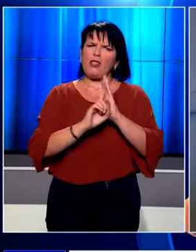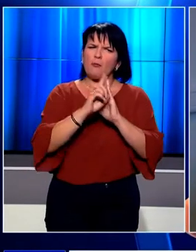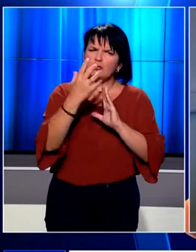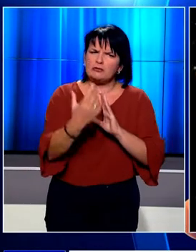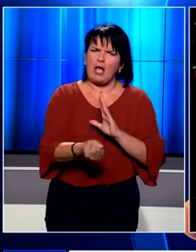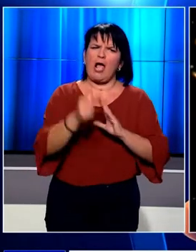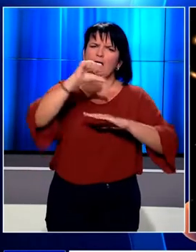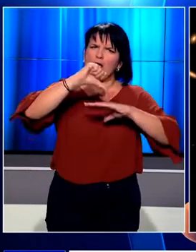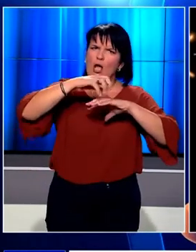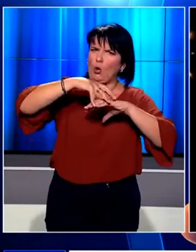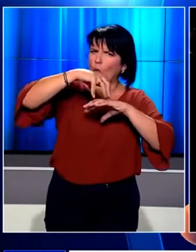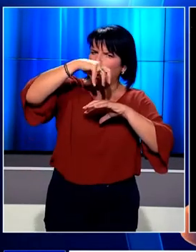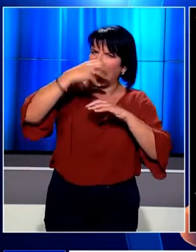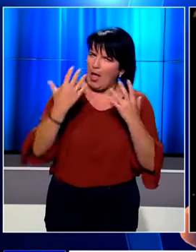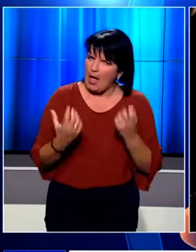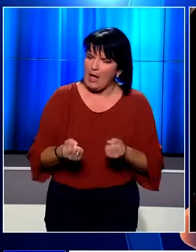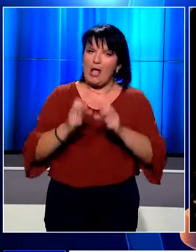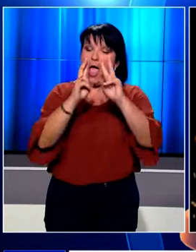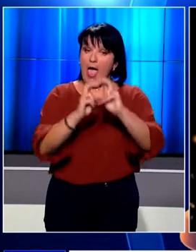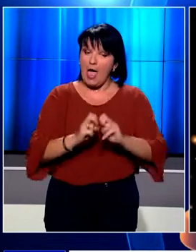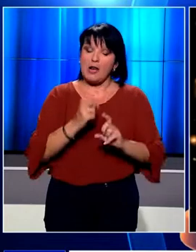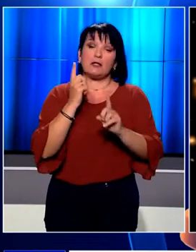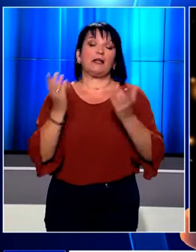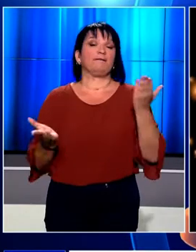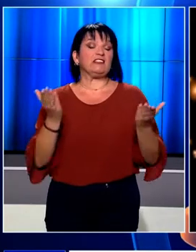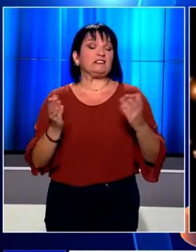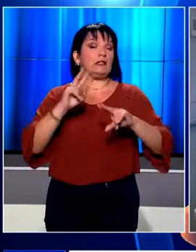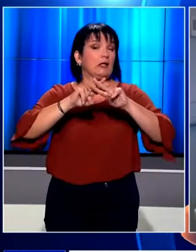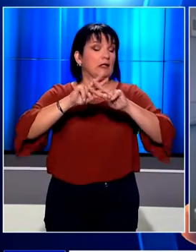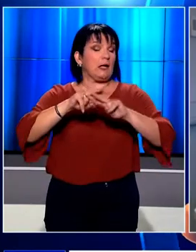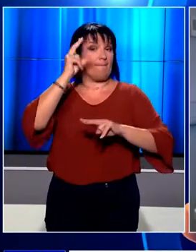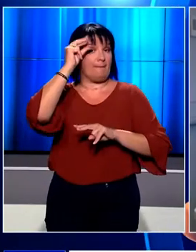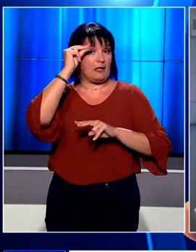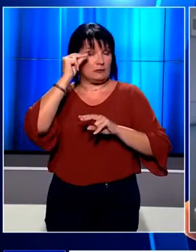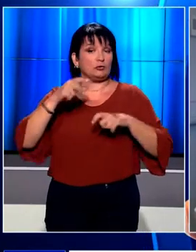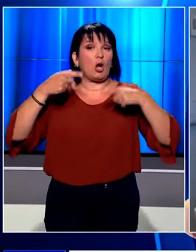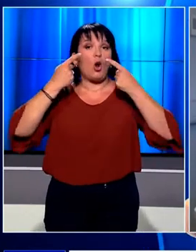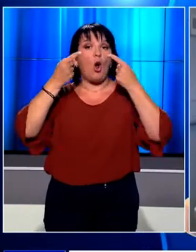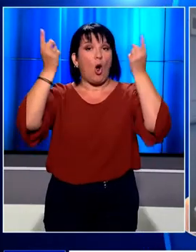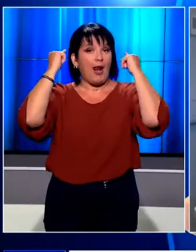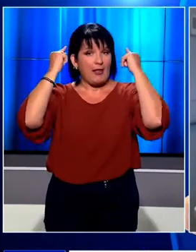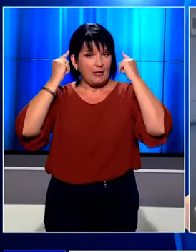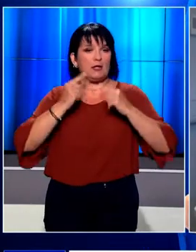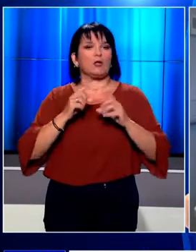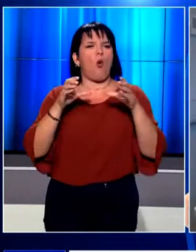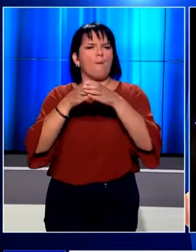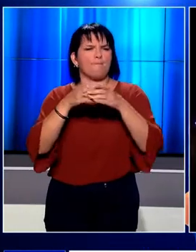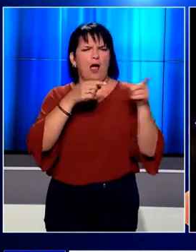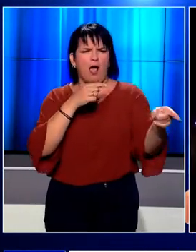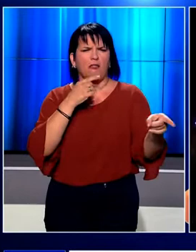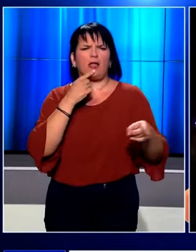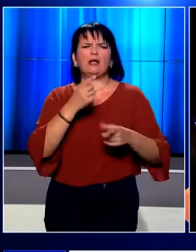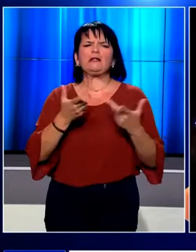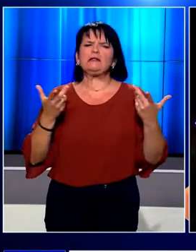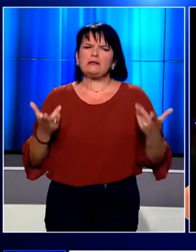Ο Δόκτωρ Τσιάρας, ερευνητής του Τμήματος Φυσικής και Αστρονομίας του Πανεπιστημιακού Κολεγίου του Λονδίνου και η ομάδα του δημοσίευσαν τα